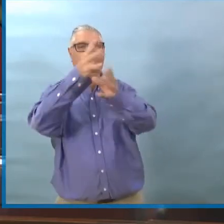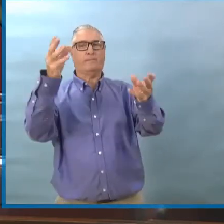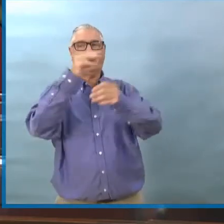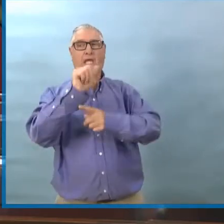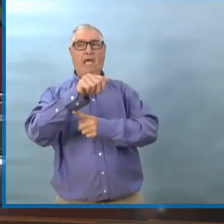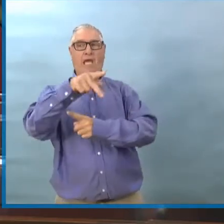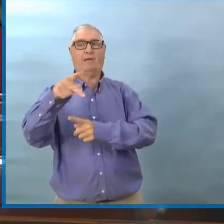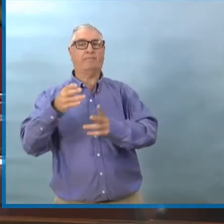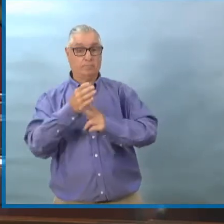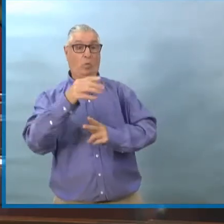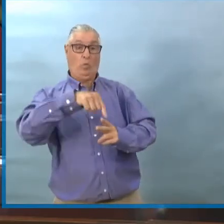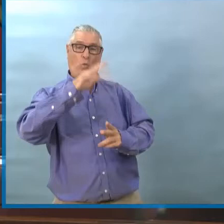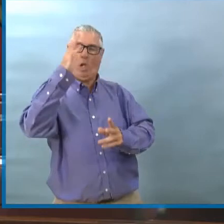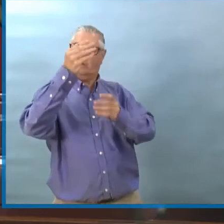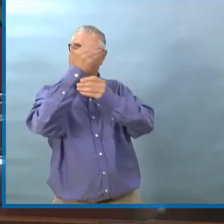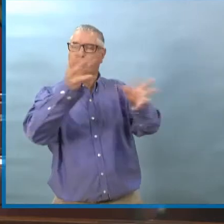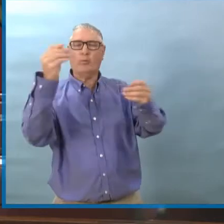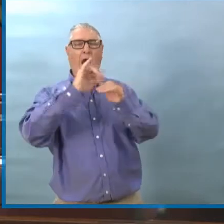territoires.